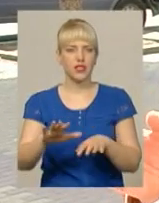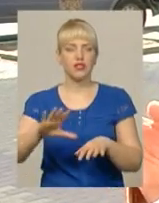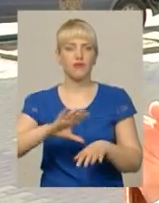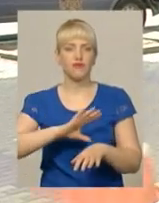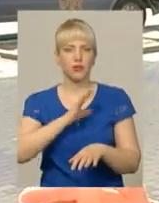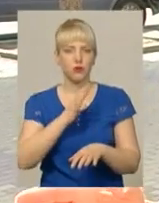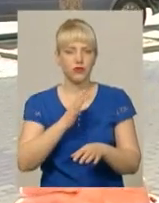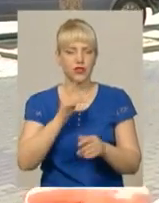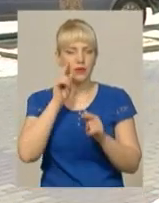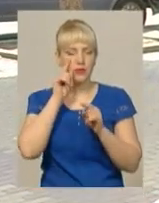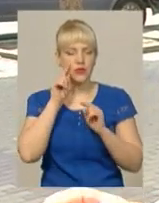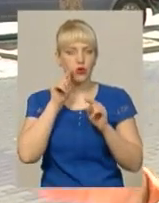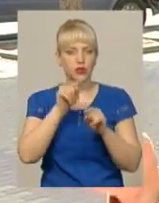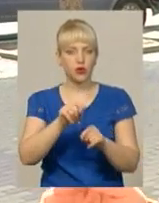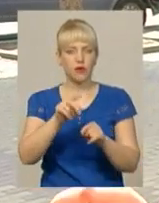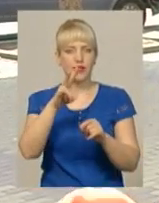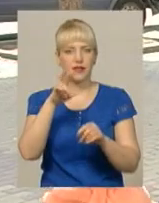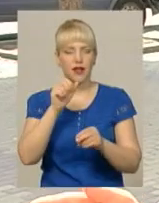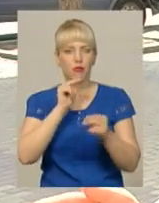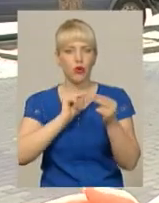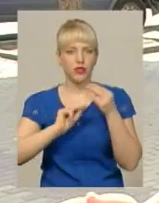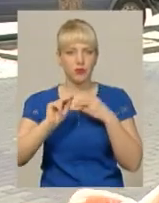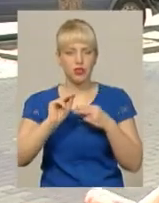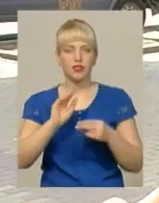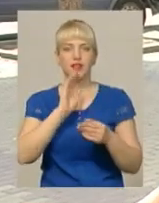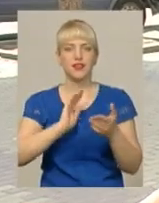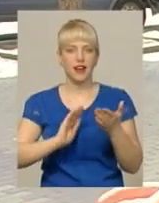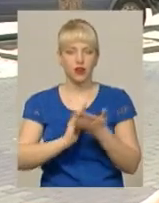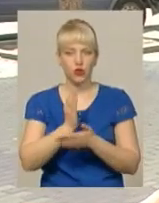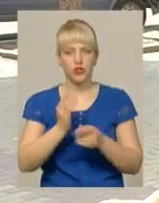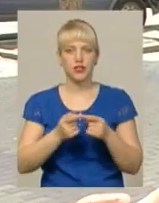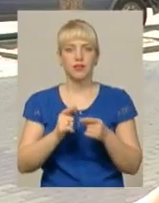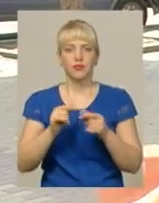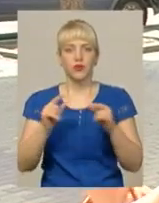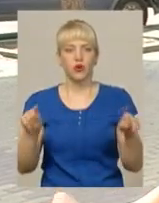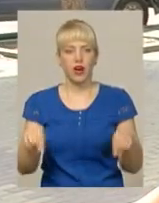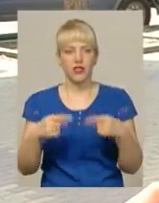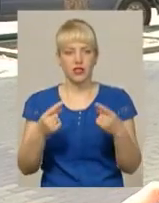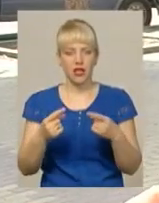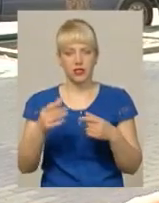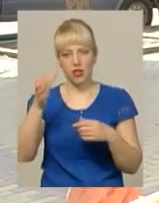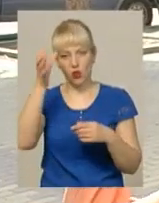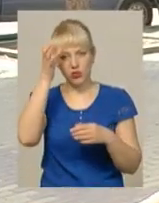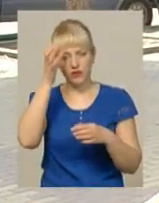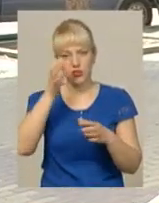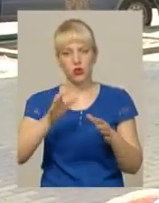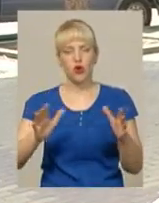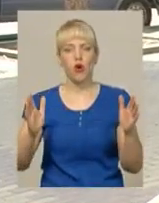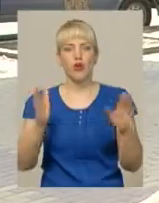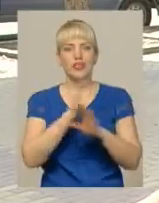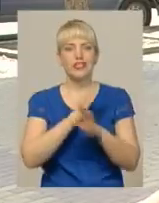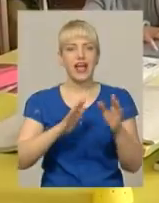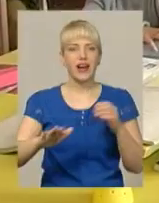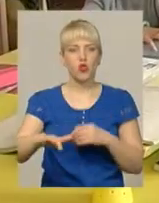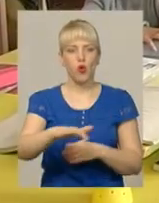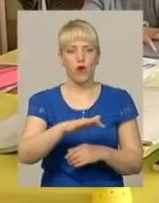зорієнтовано на поліпшення якості організації освітнього середовища, де навчаються і будуть навчатися